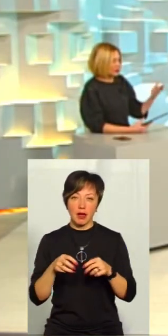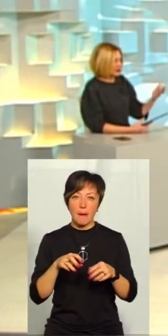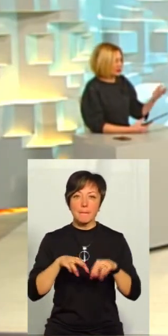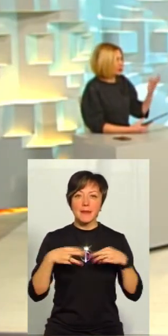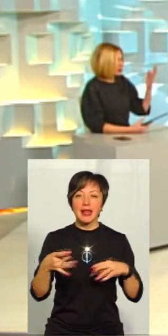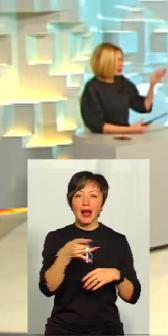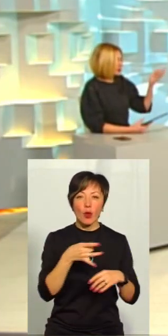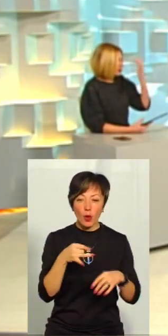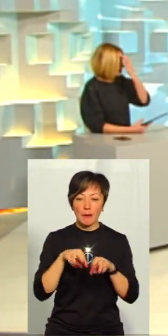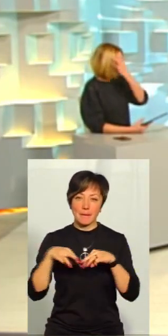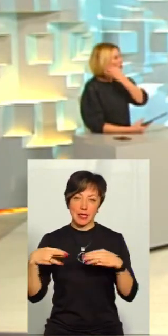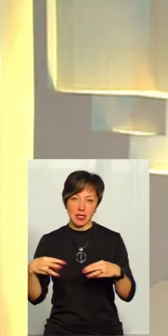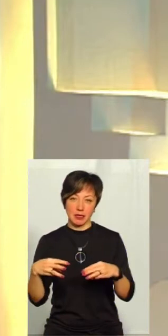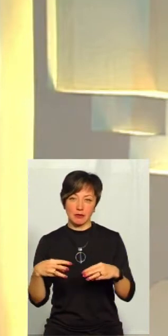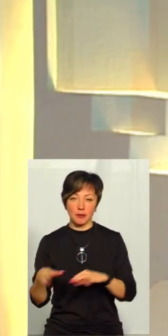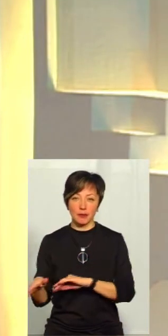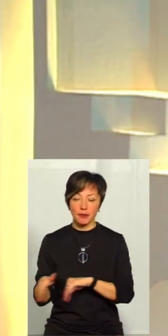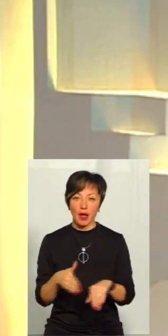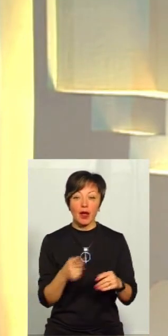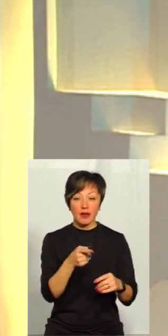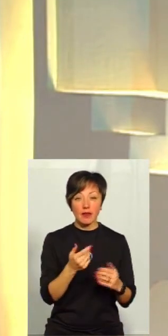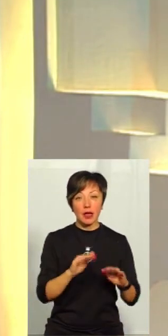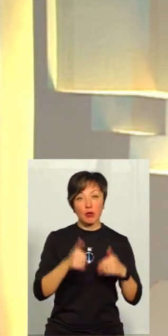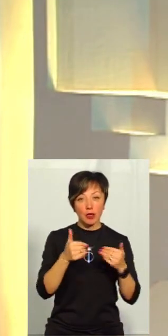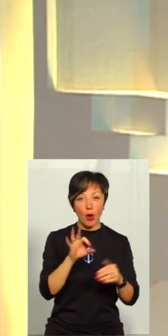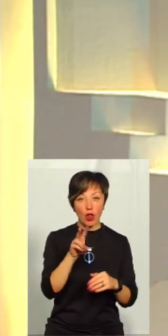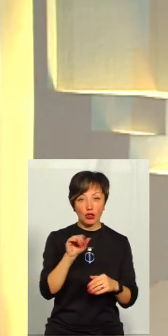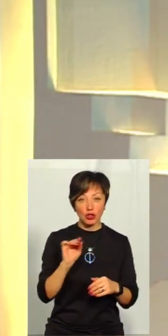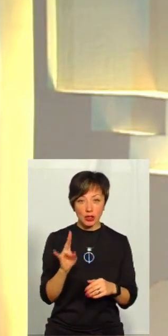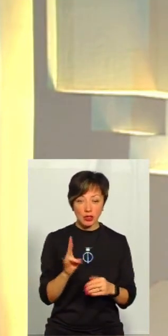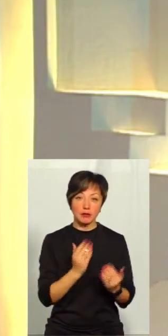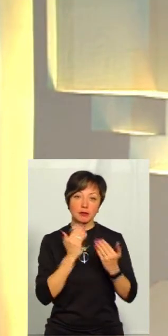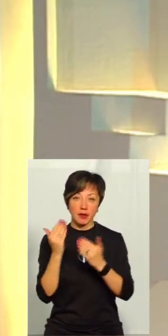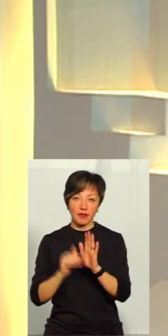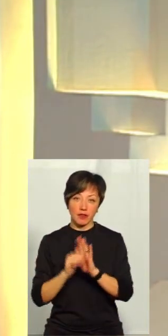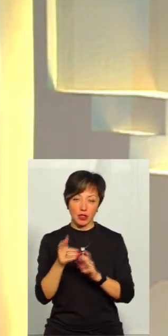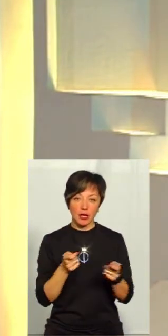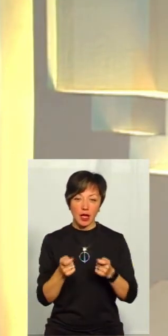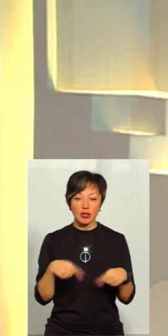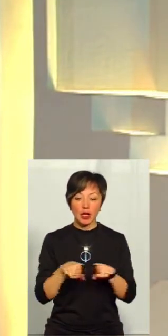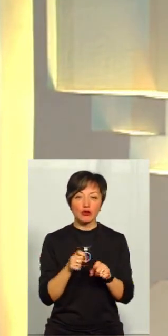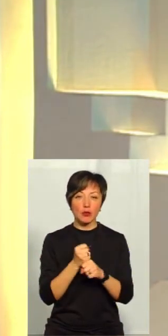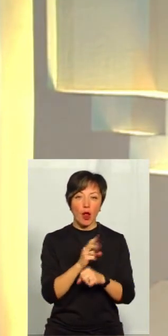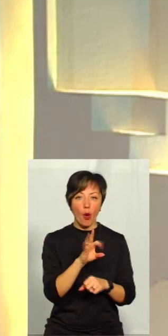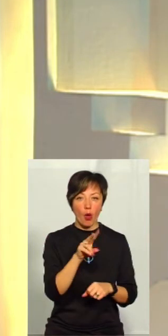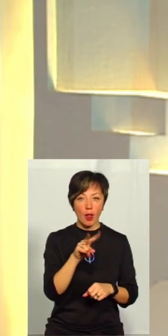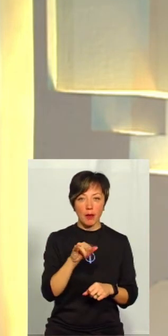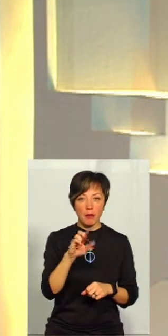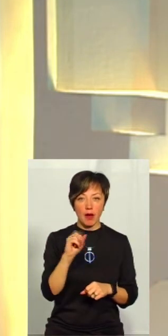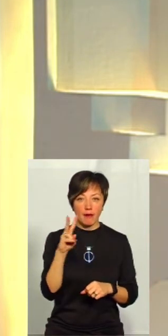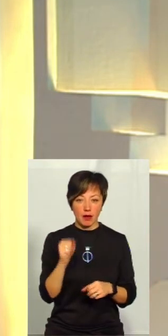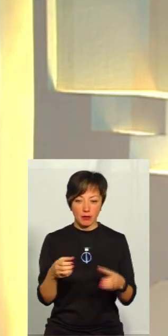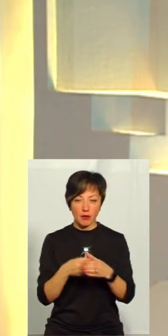Олешинській громаді звертатися до керівництва вищого. Якраз так зробила Колобаєвська територіальна громада. Учора, до речі, вони